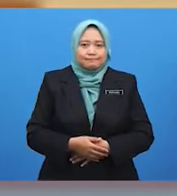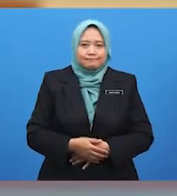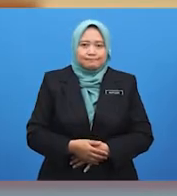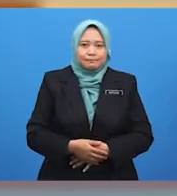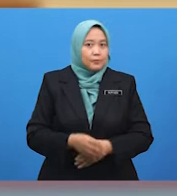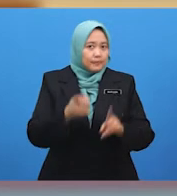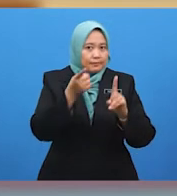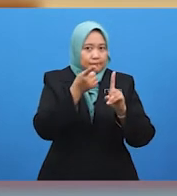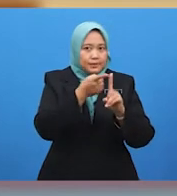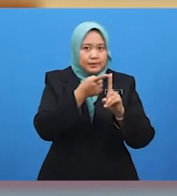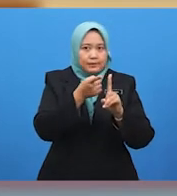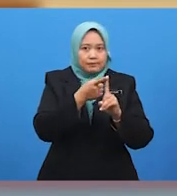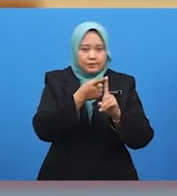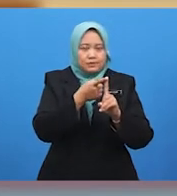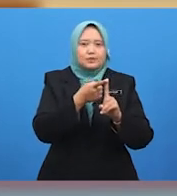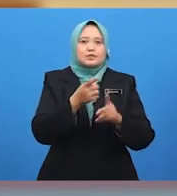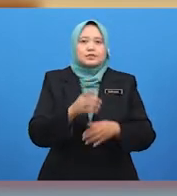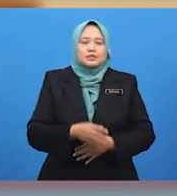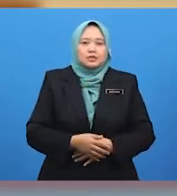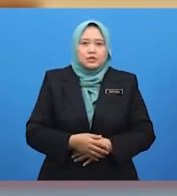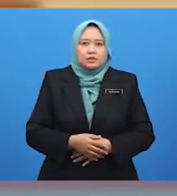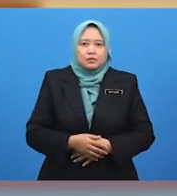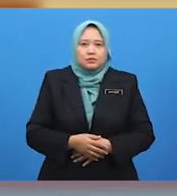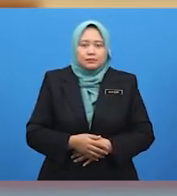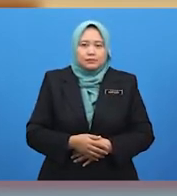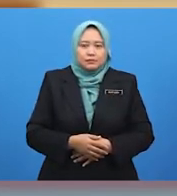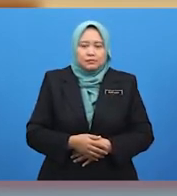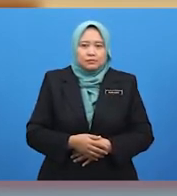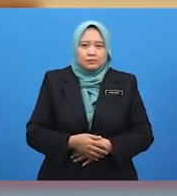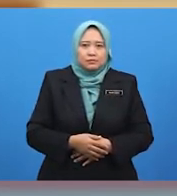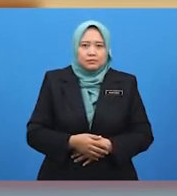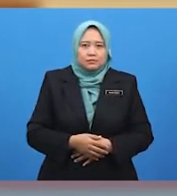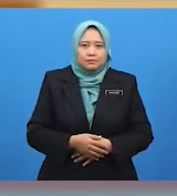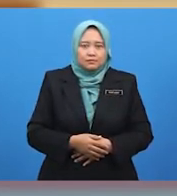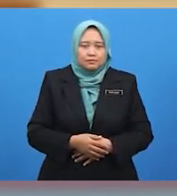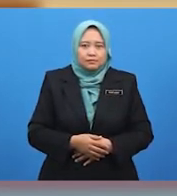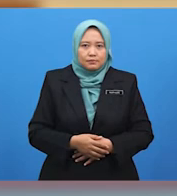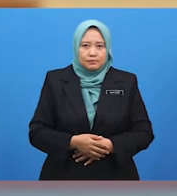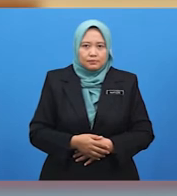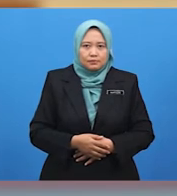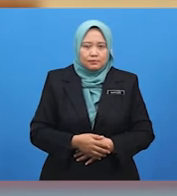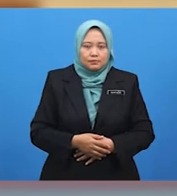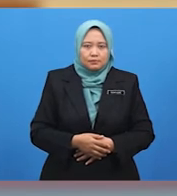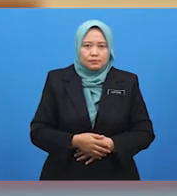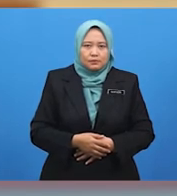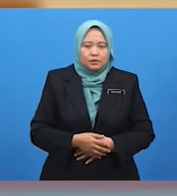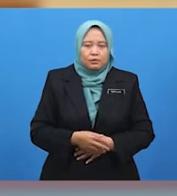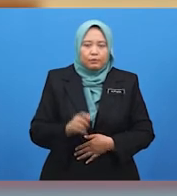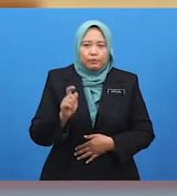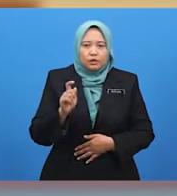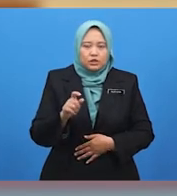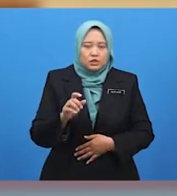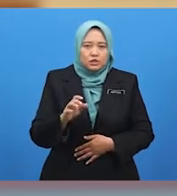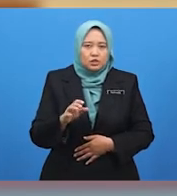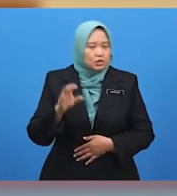Pertama sekali, murid-murid, sila hayati perbualan ini. Selepas tamat perbualan, cikgu